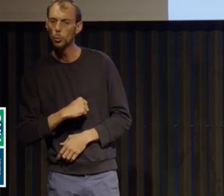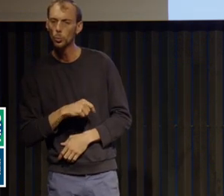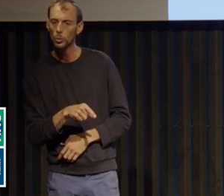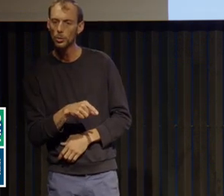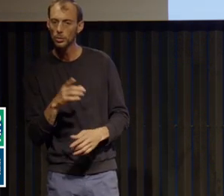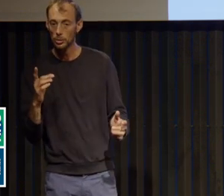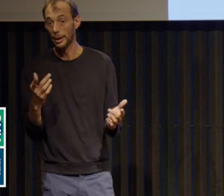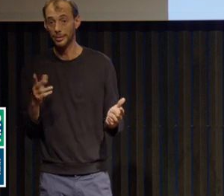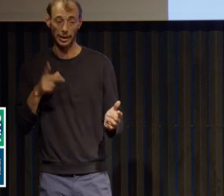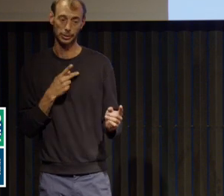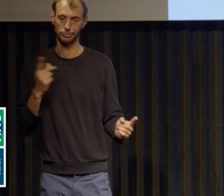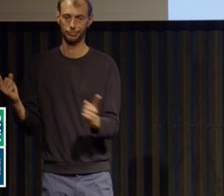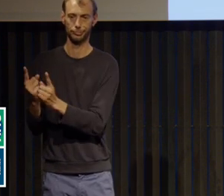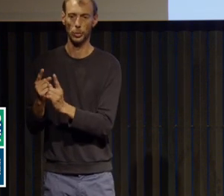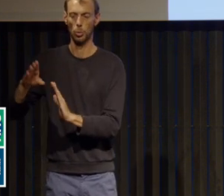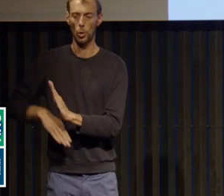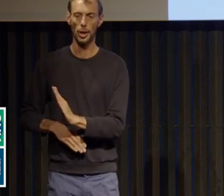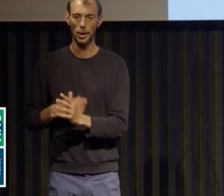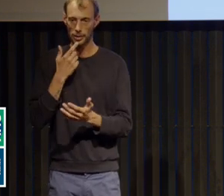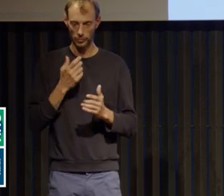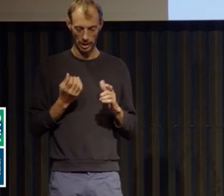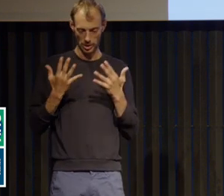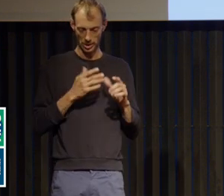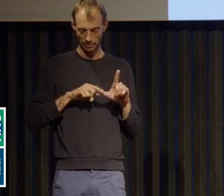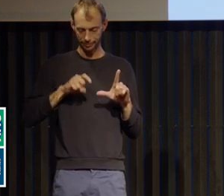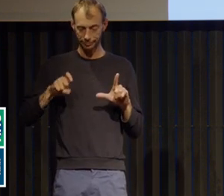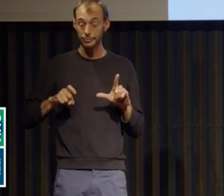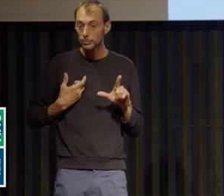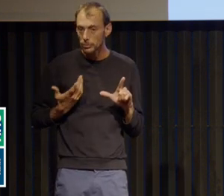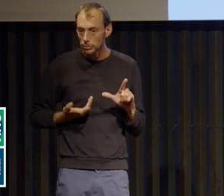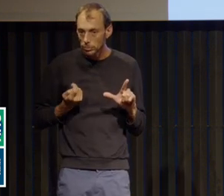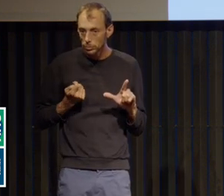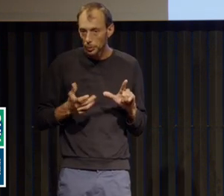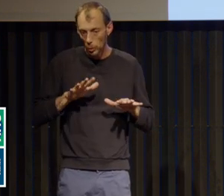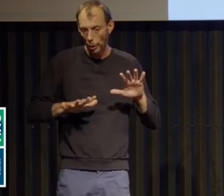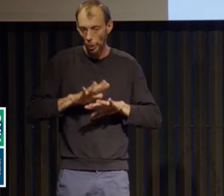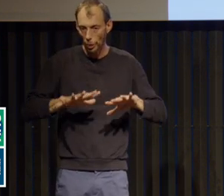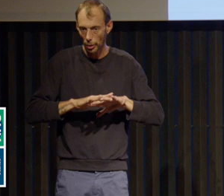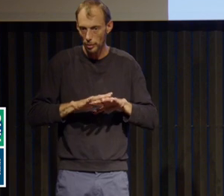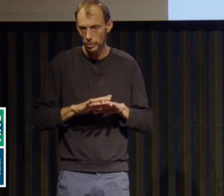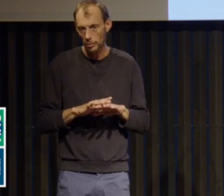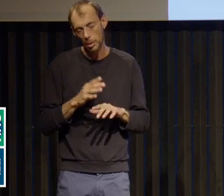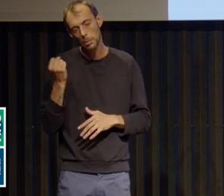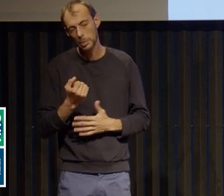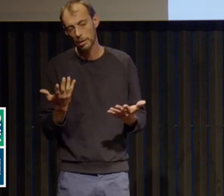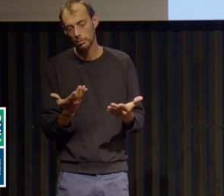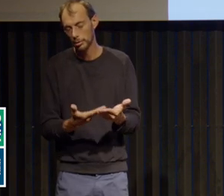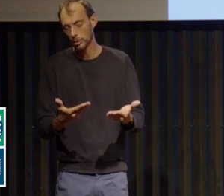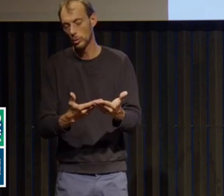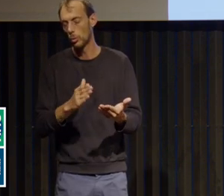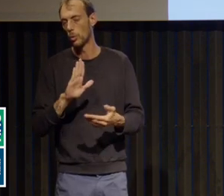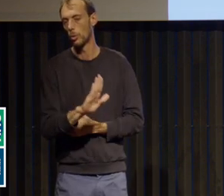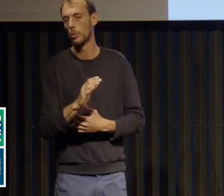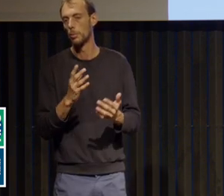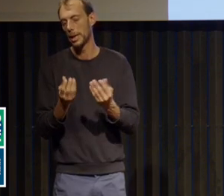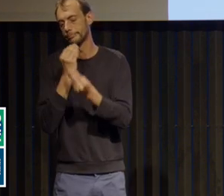Et ça, ce sera évidemment le cas pour l'hyperphagie, qui passe sans doute beaucoup plus inaperçue. Alors